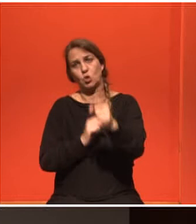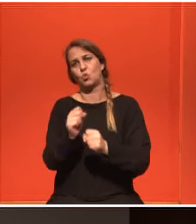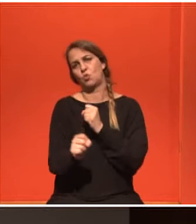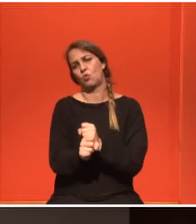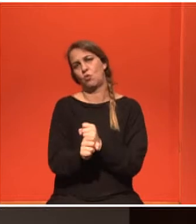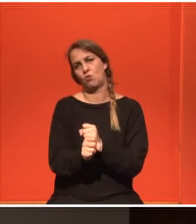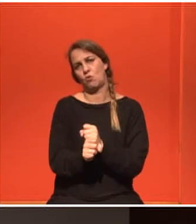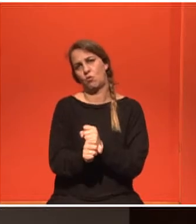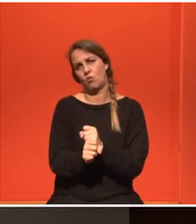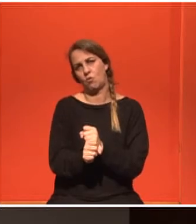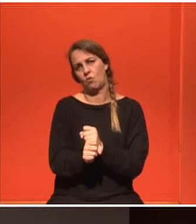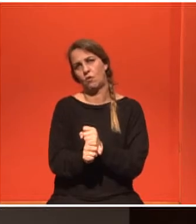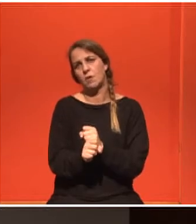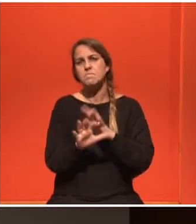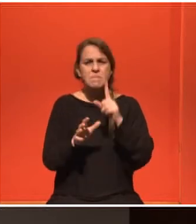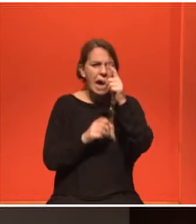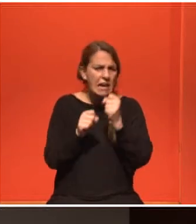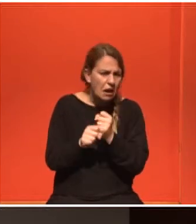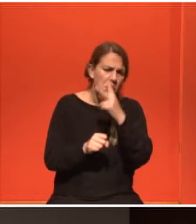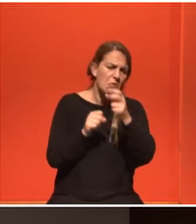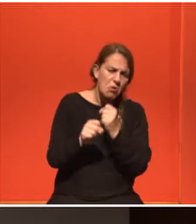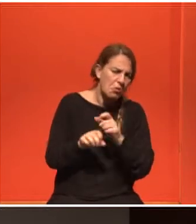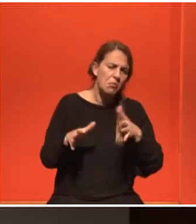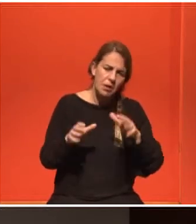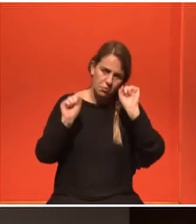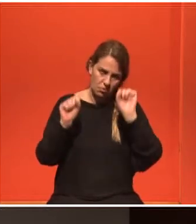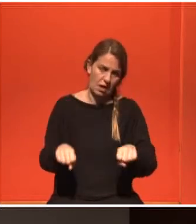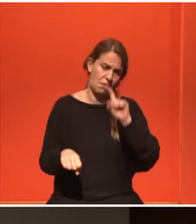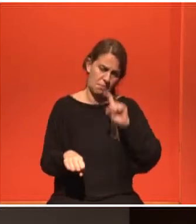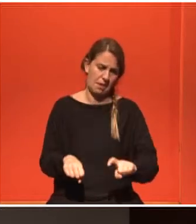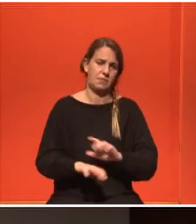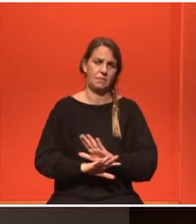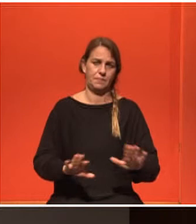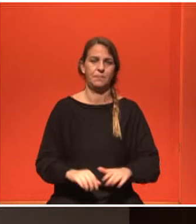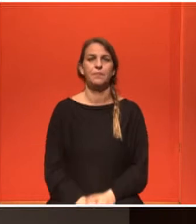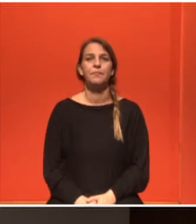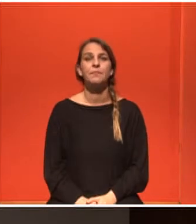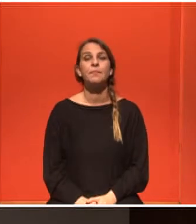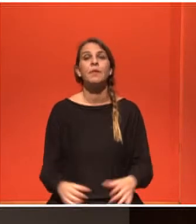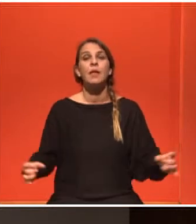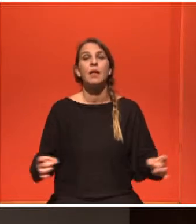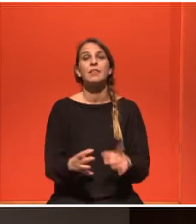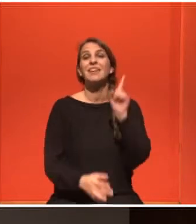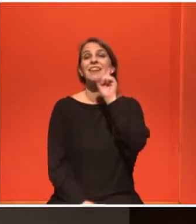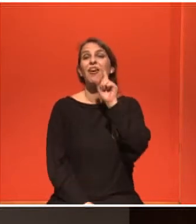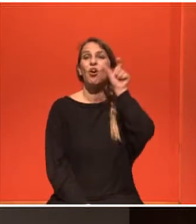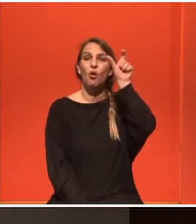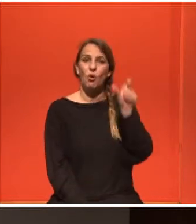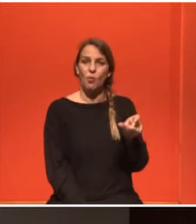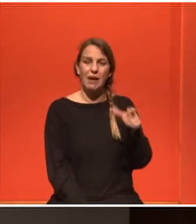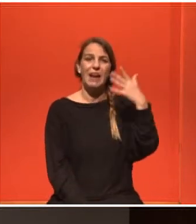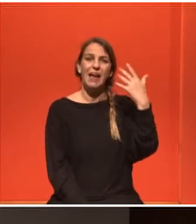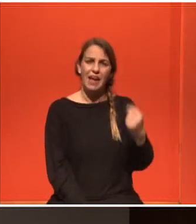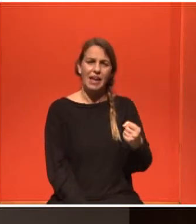με ένα ερωτηματικό. Αλλά, ναι, το ετήσιος γυναικολογικός έλεγος παραμένει. Ένα κορίτσι με αυτοάνοσο νόσημα είναι ασφαλές να κάνει το εμβόλιο ή